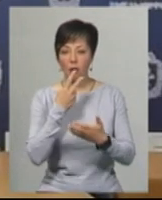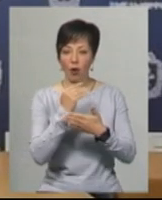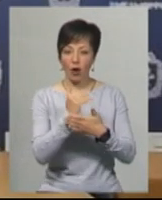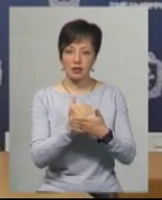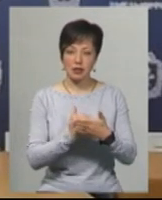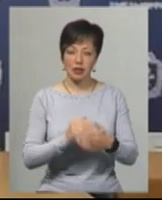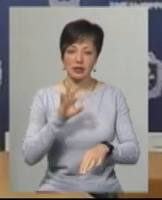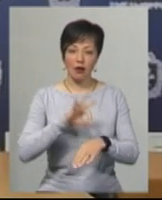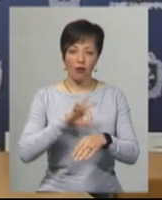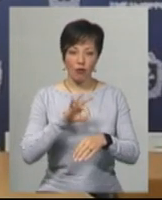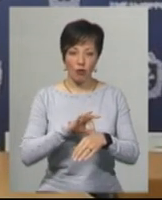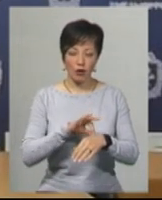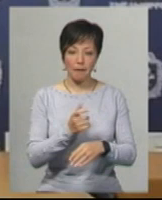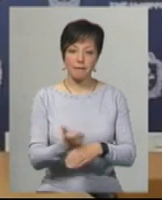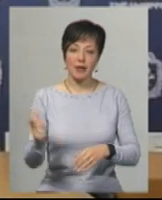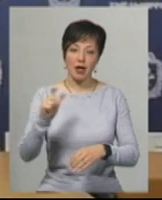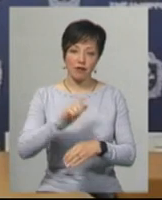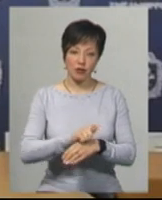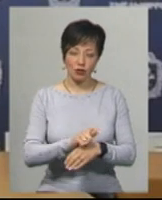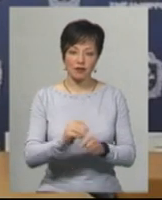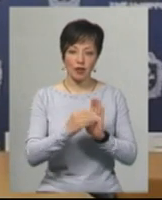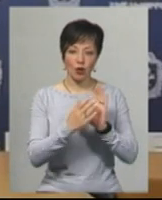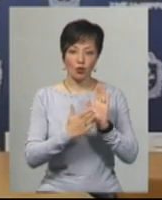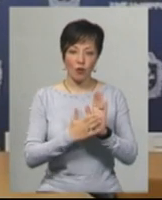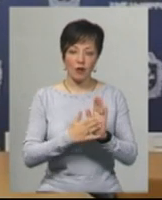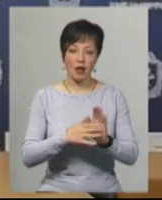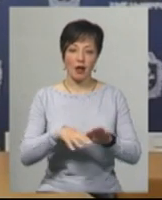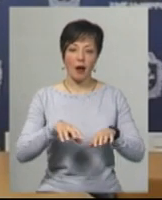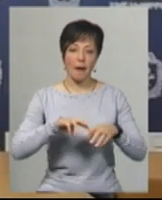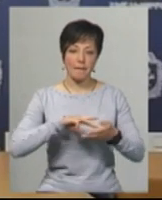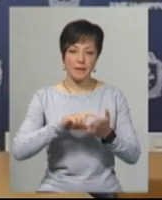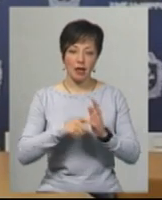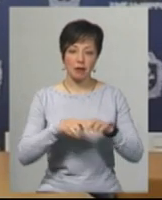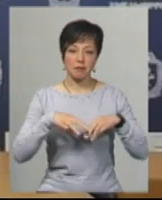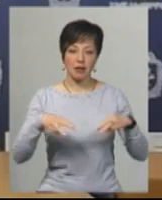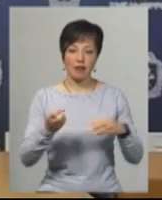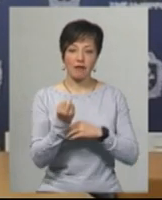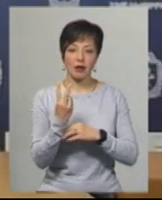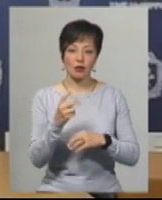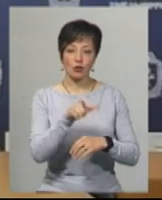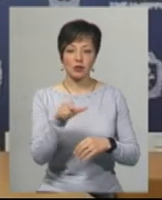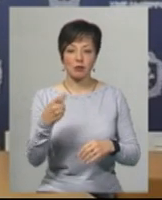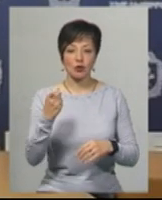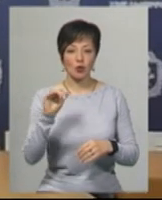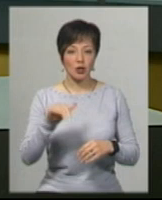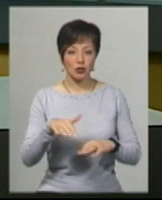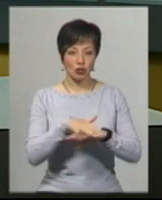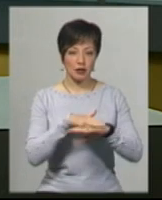захворюваності перевищують встановлений Кабінетом міністрів 12 осіб на 100 тисяч населення.